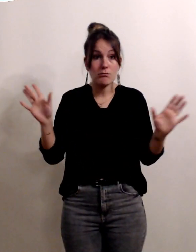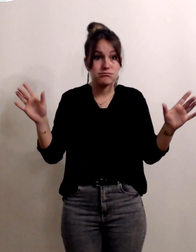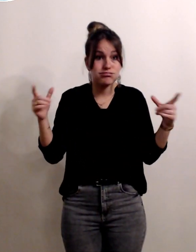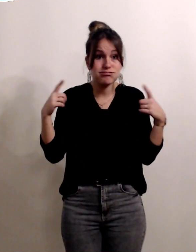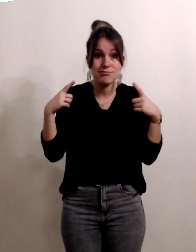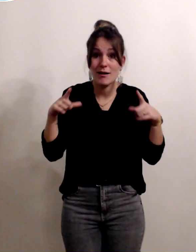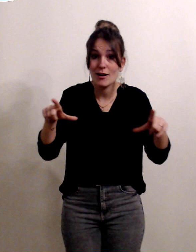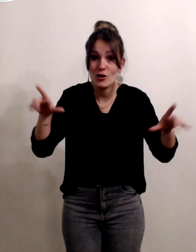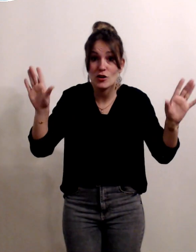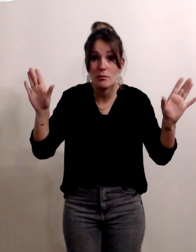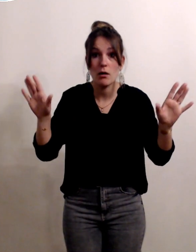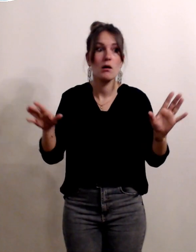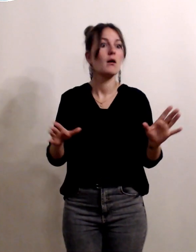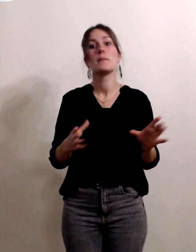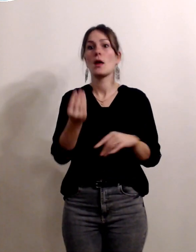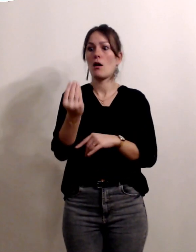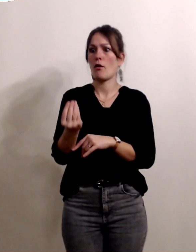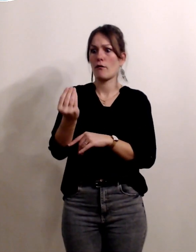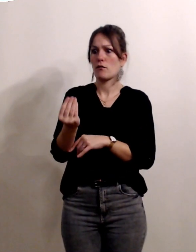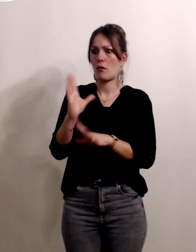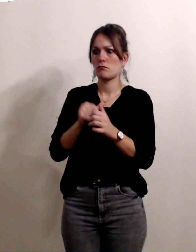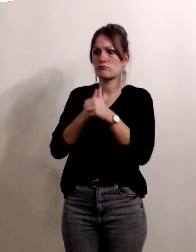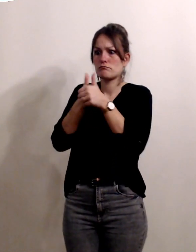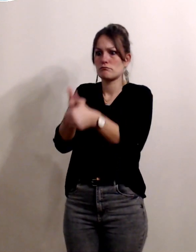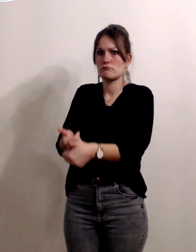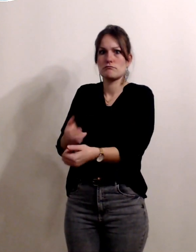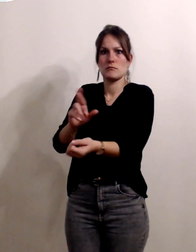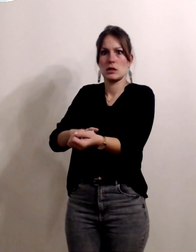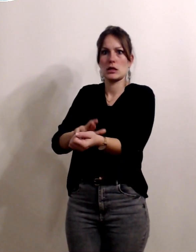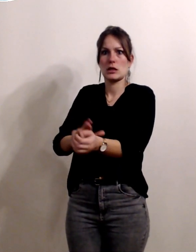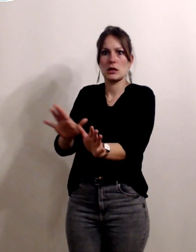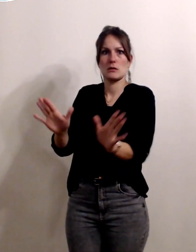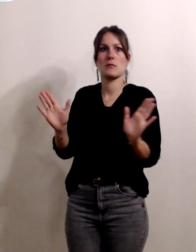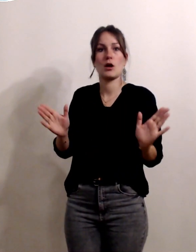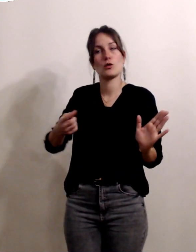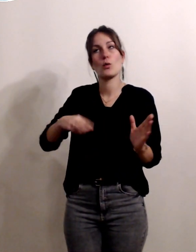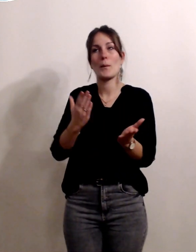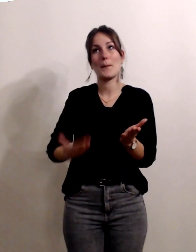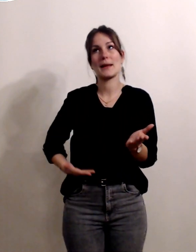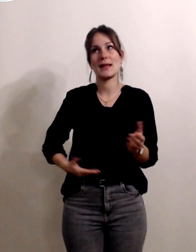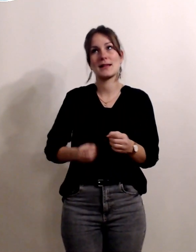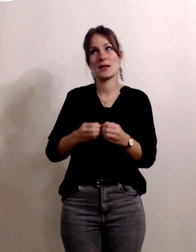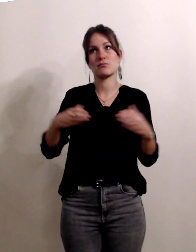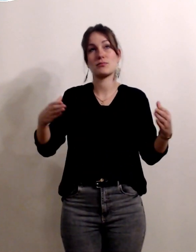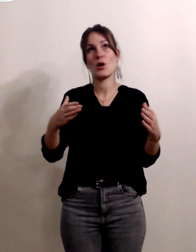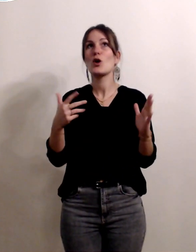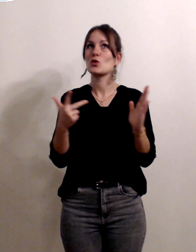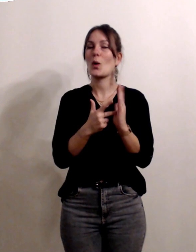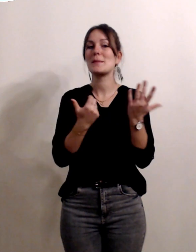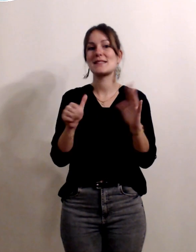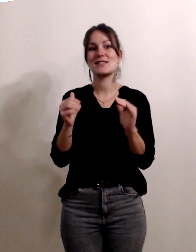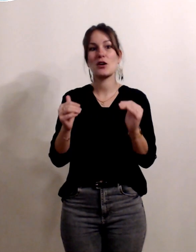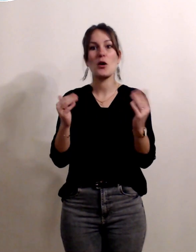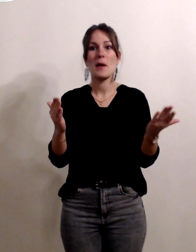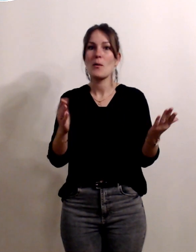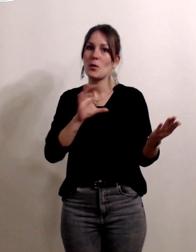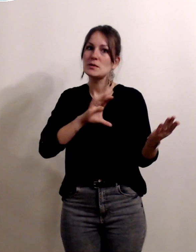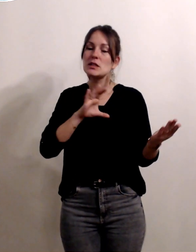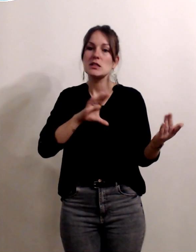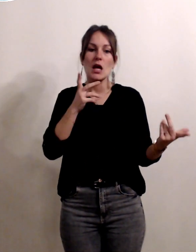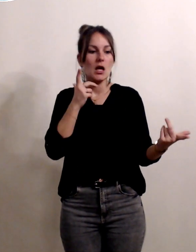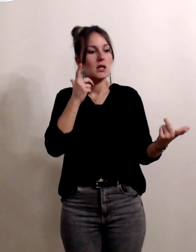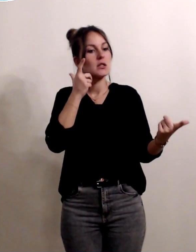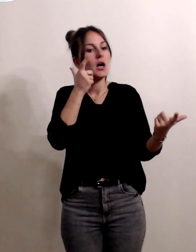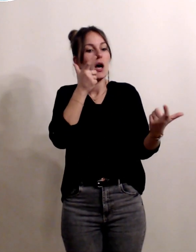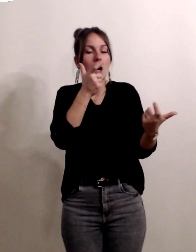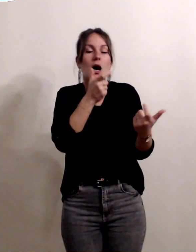enfant donc même si on est une maternité une grosse maternité on va dire 3600 on essaie de personnaliser